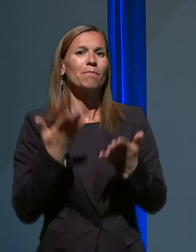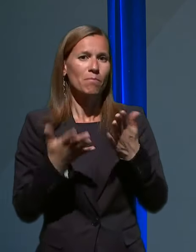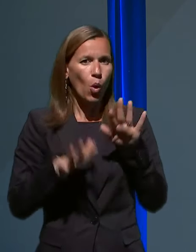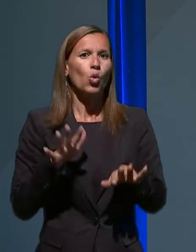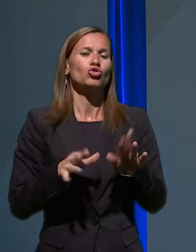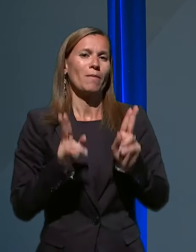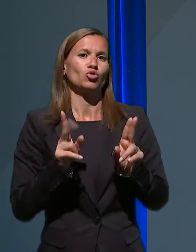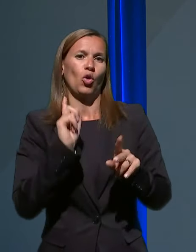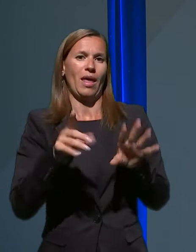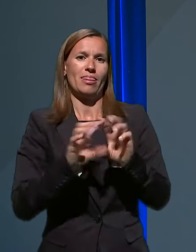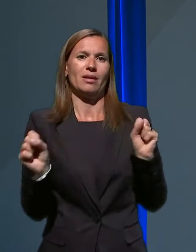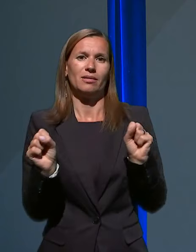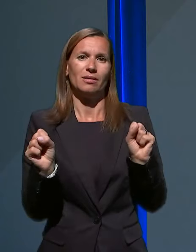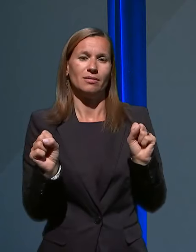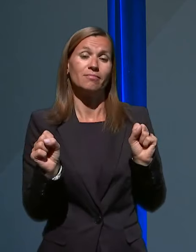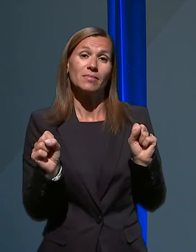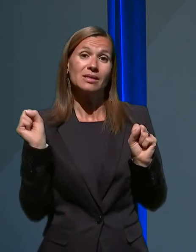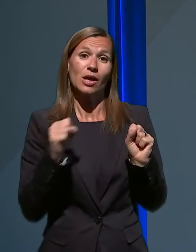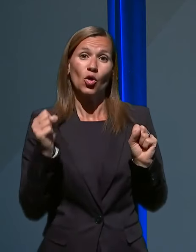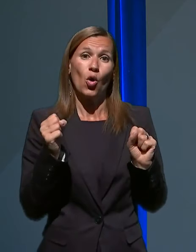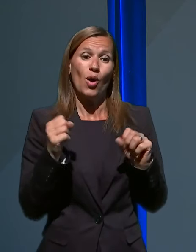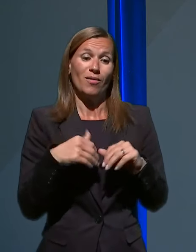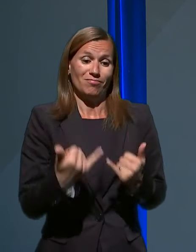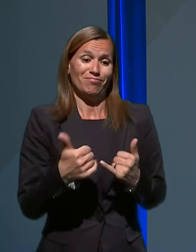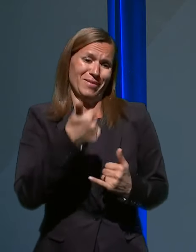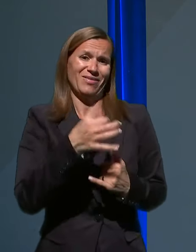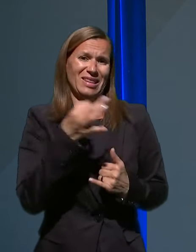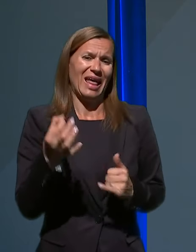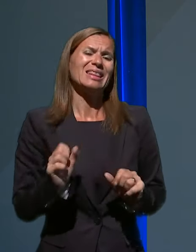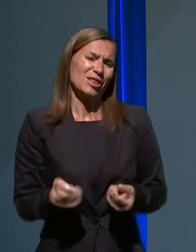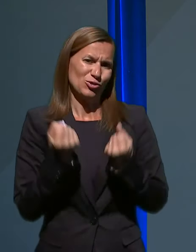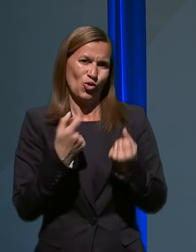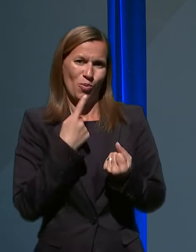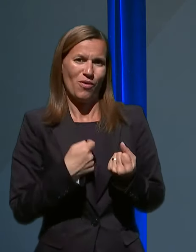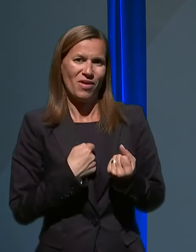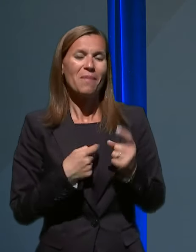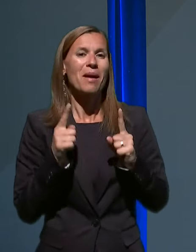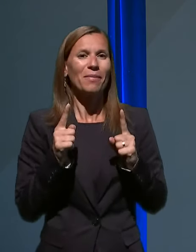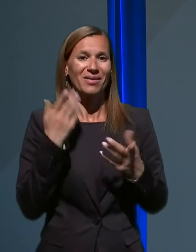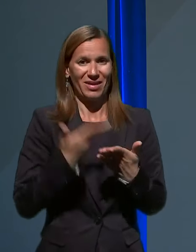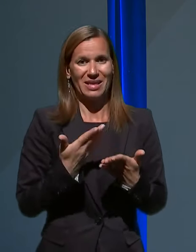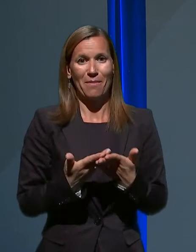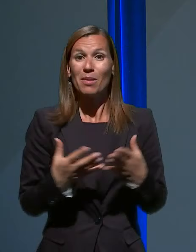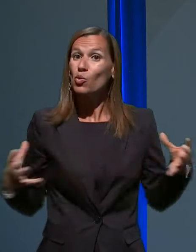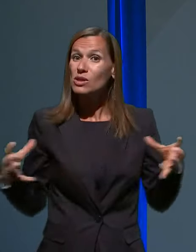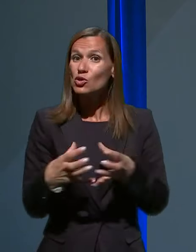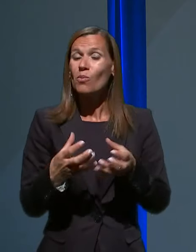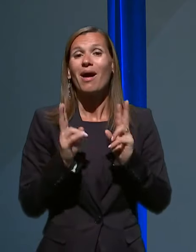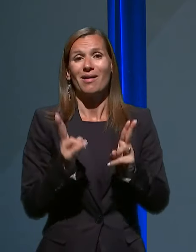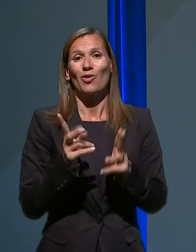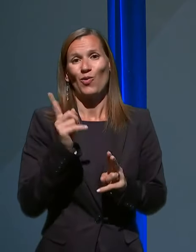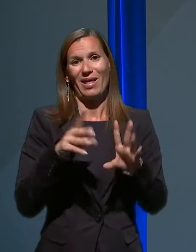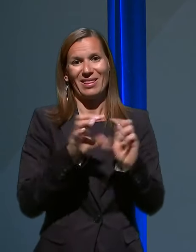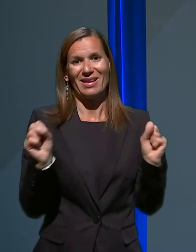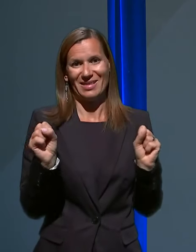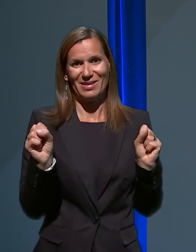Tako da po prvem dnevu težko ocenjujem, verjamam pa, da mi vsi skupaj lahko nekaj naredimo.